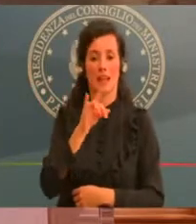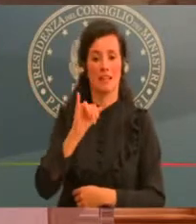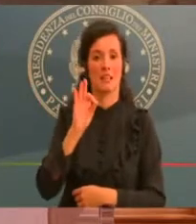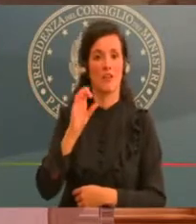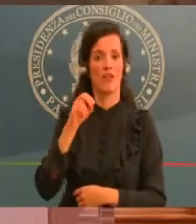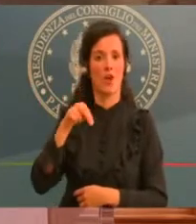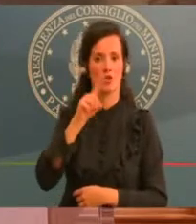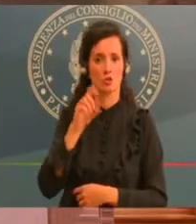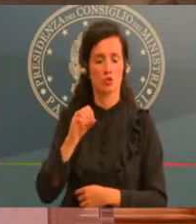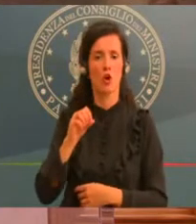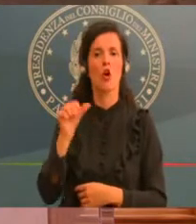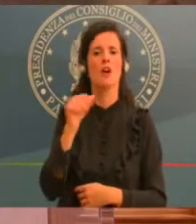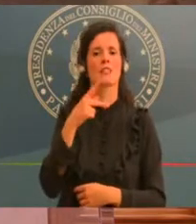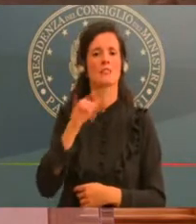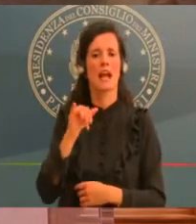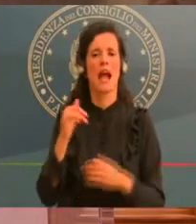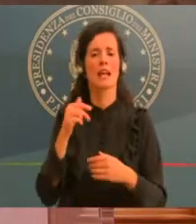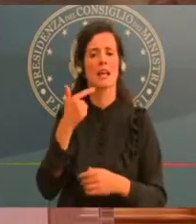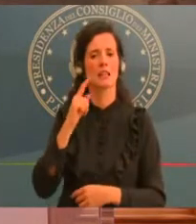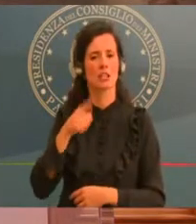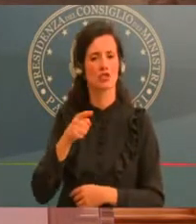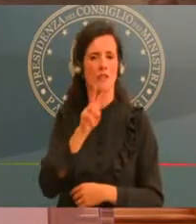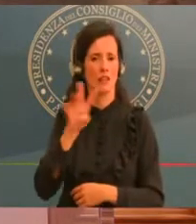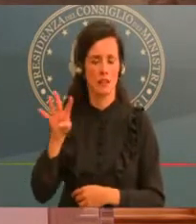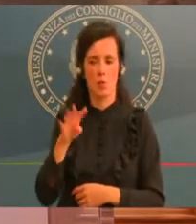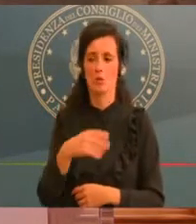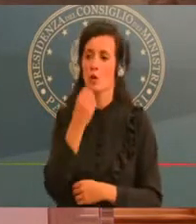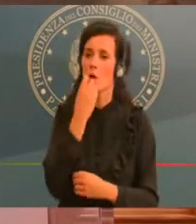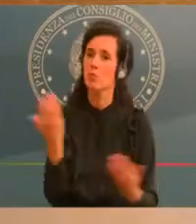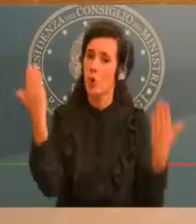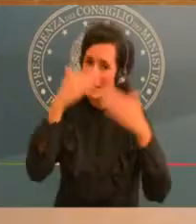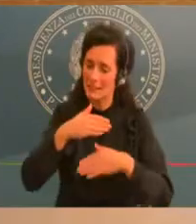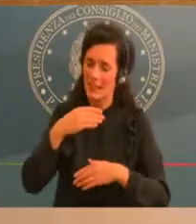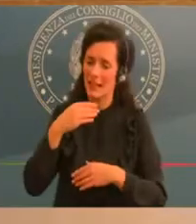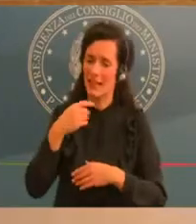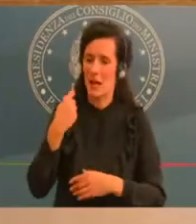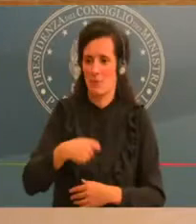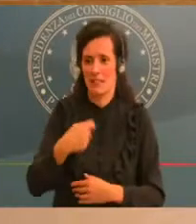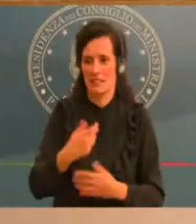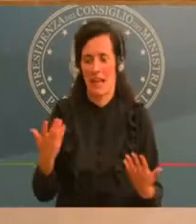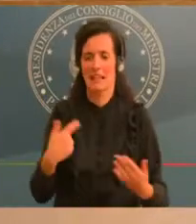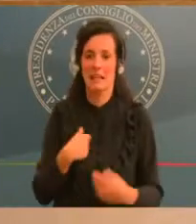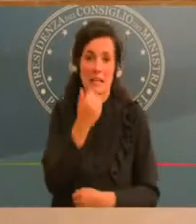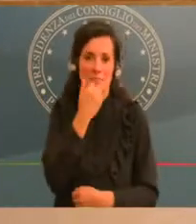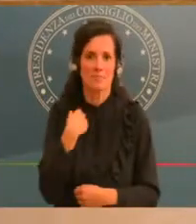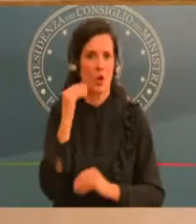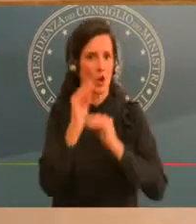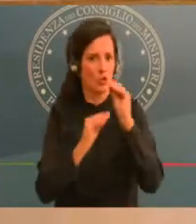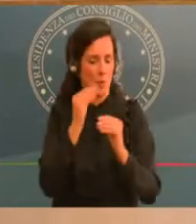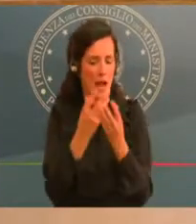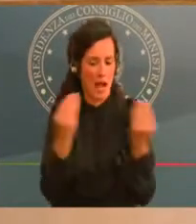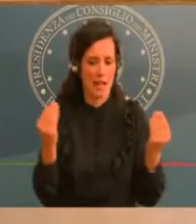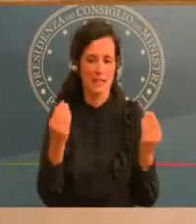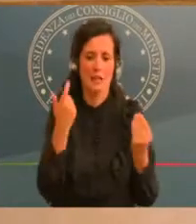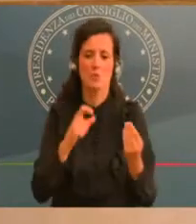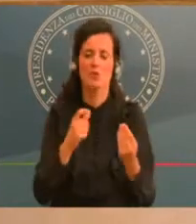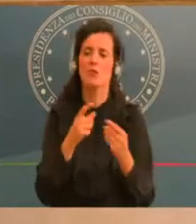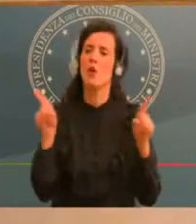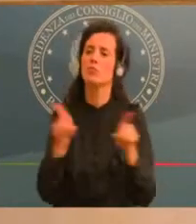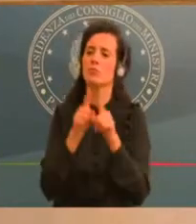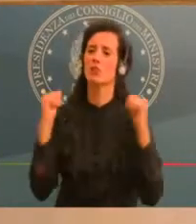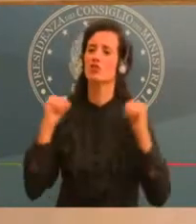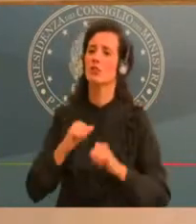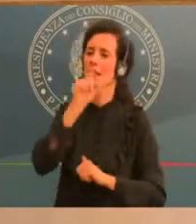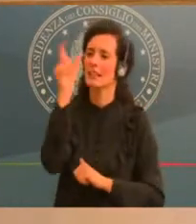molte le domande penso che si facciano tutti gli italiani una prima che è un chiarimento lei ha parlato del monitoraggio che è il punto